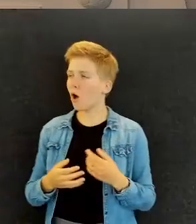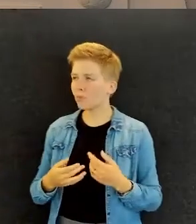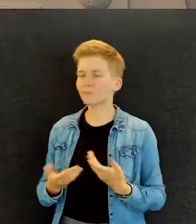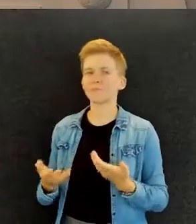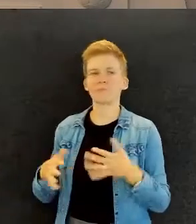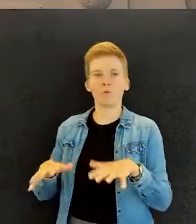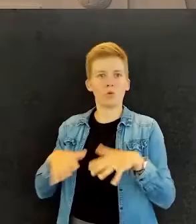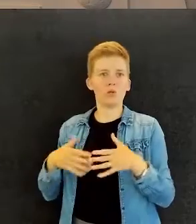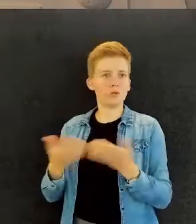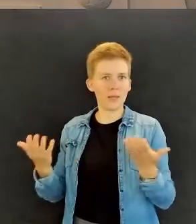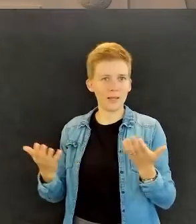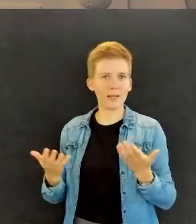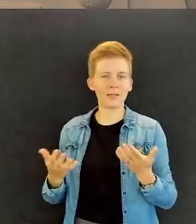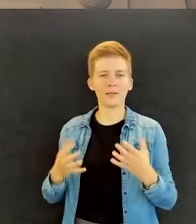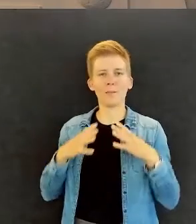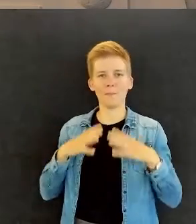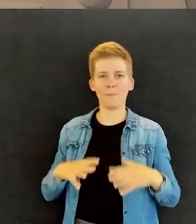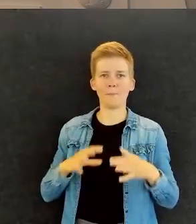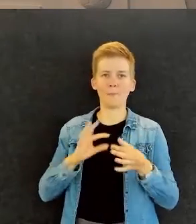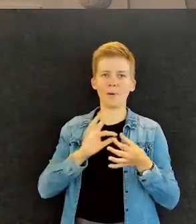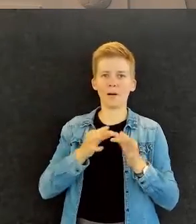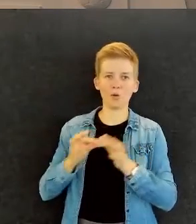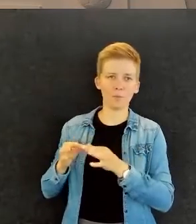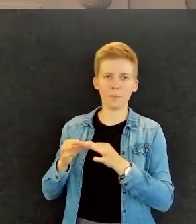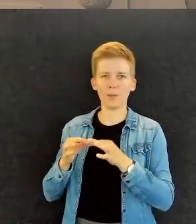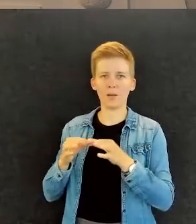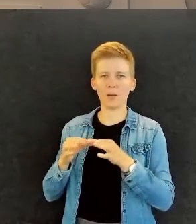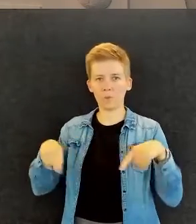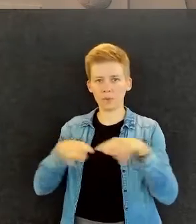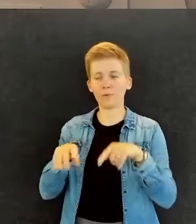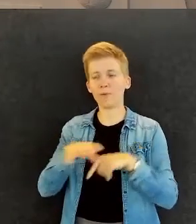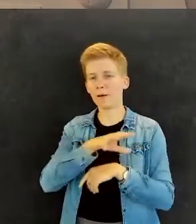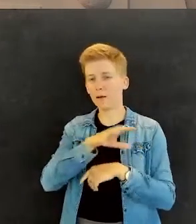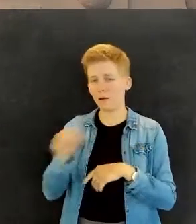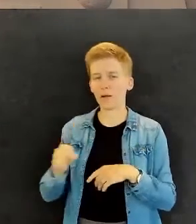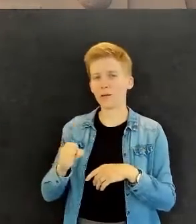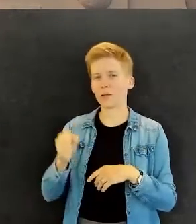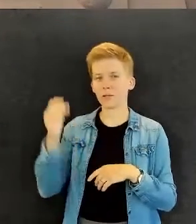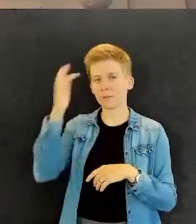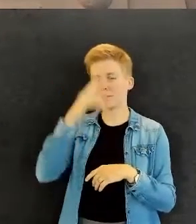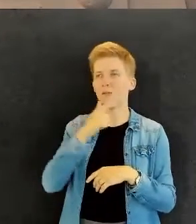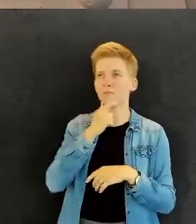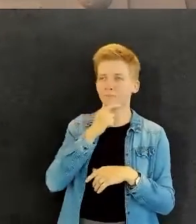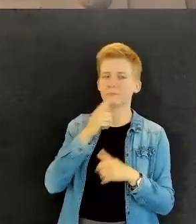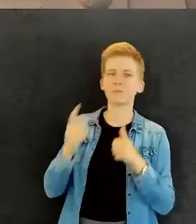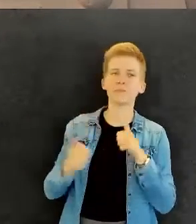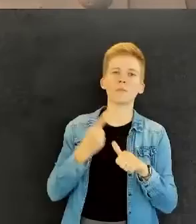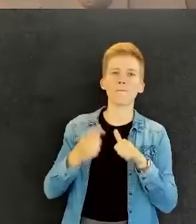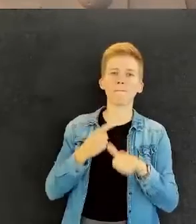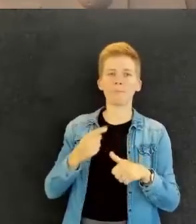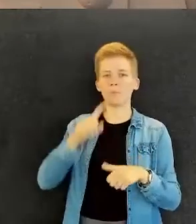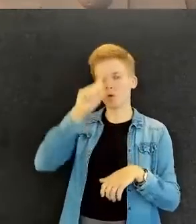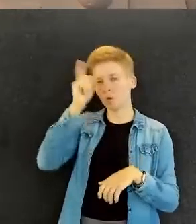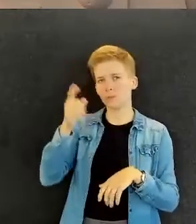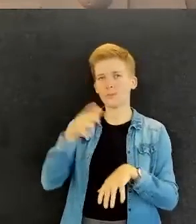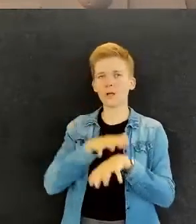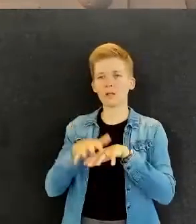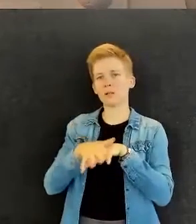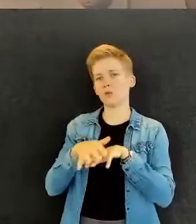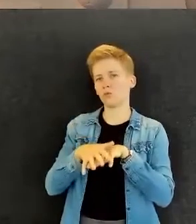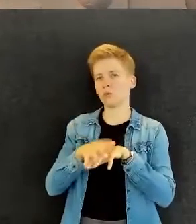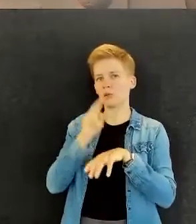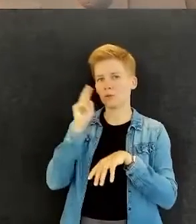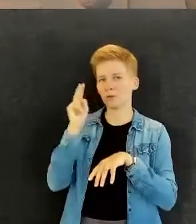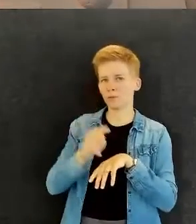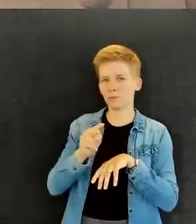että Paralympiakomiteassa kaikki urheilujärjestöt miettii sitä, lähdetään osaamisen ja asiantuntijuuden kautta. Kyllähän nyt aika lailla